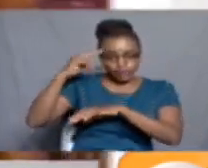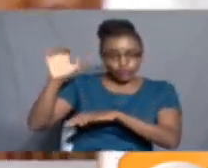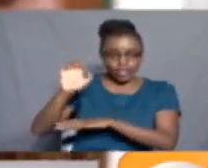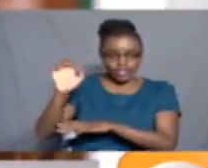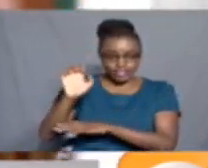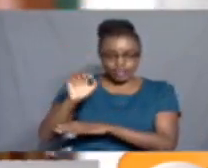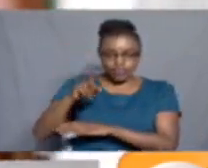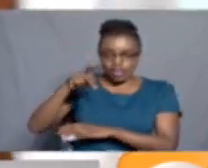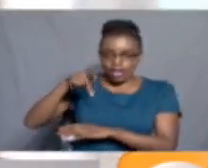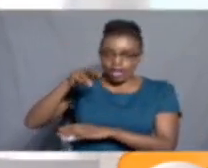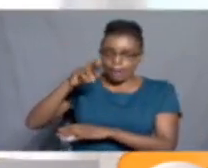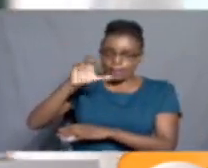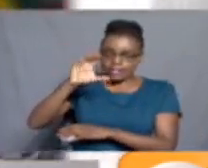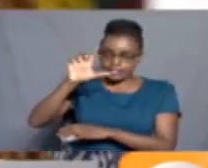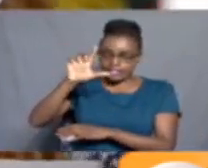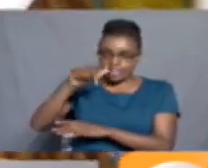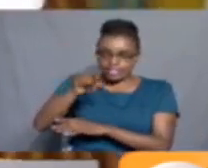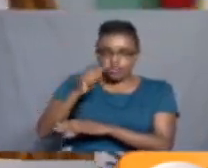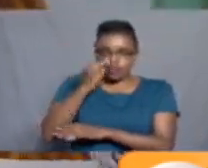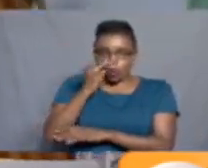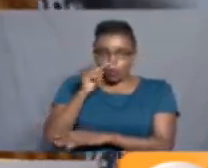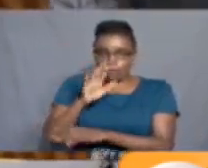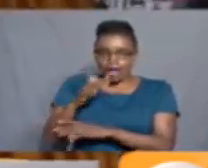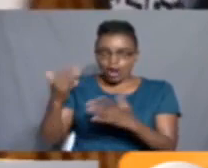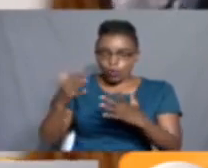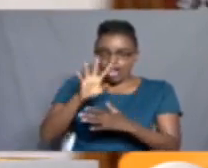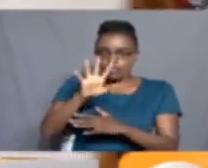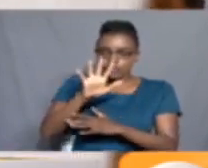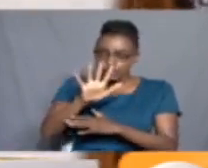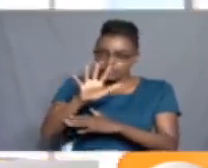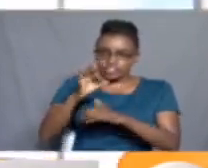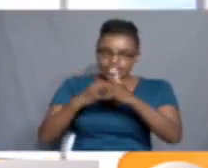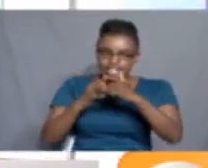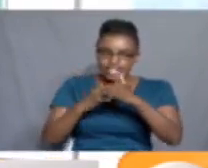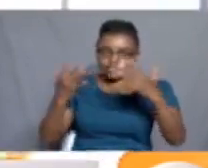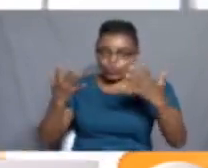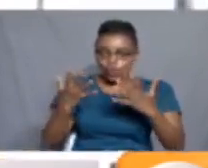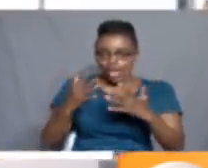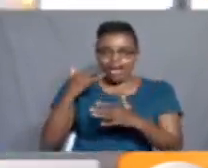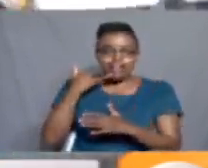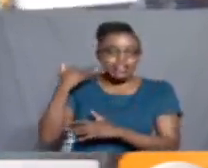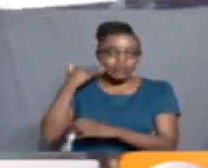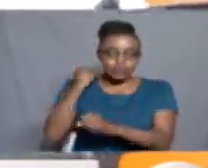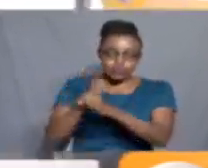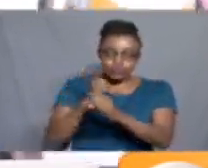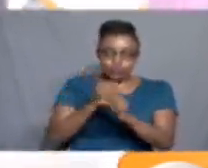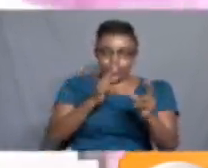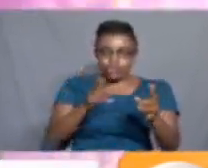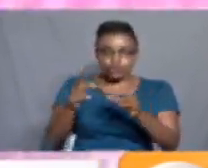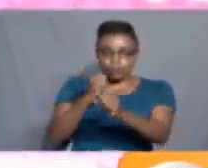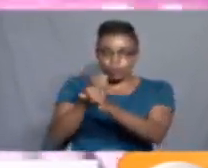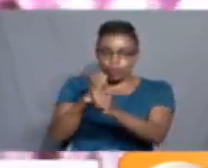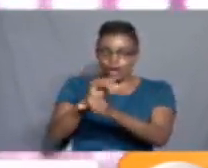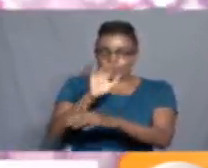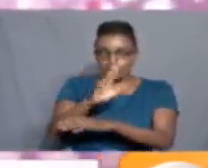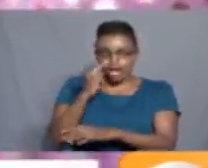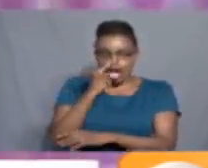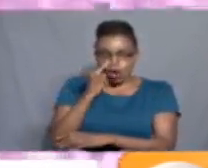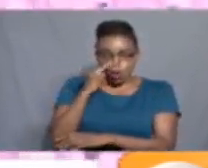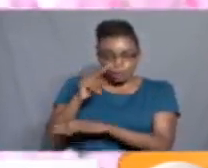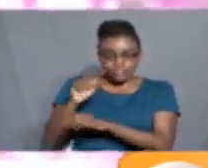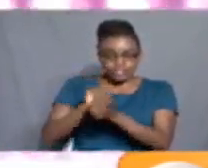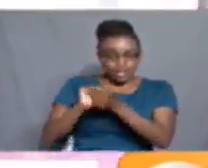Priscilla wangoi yuko nyumbani kwake eneola 58 mjini na kuru wakitekeleza majukumu yake ya nyumbani Ijuma